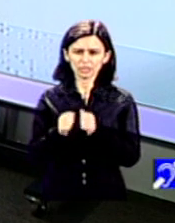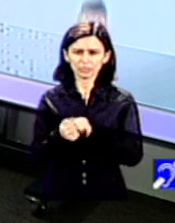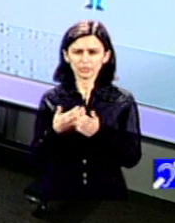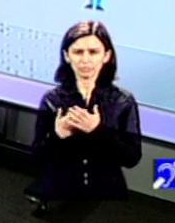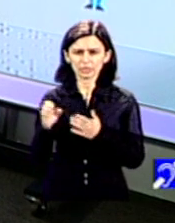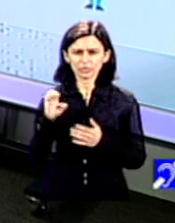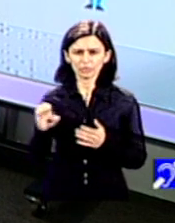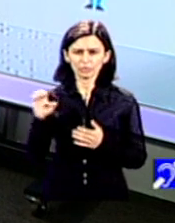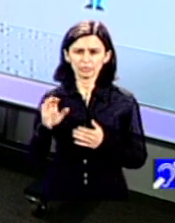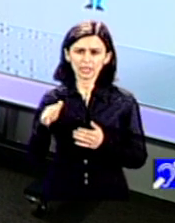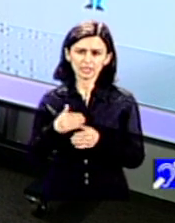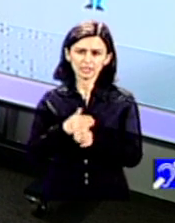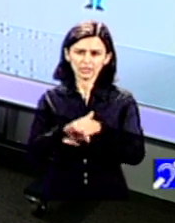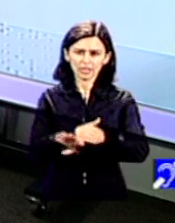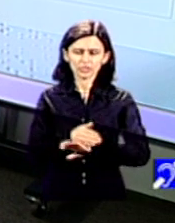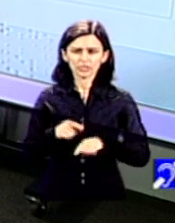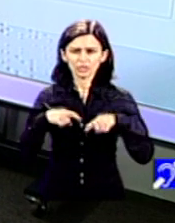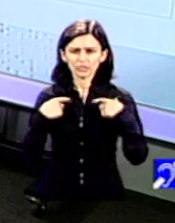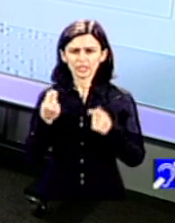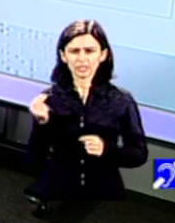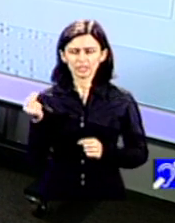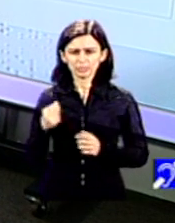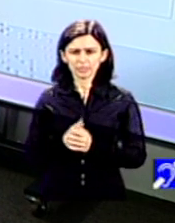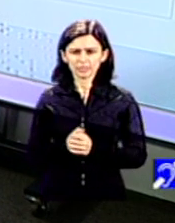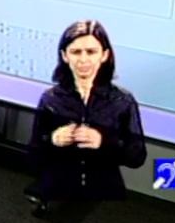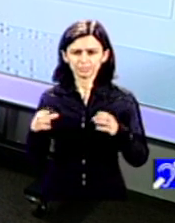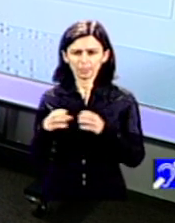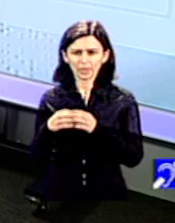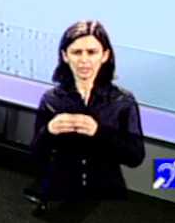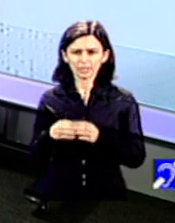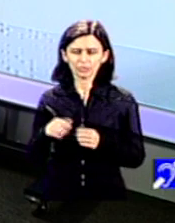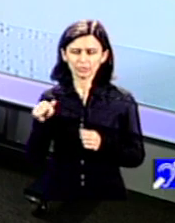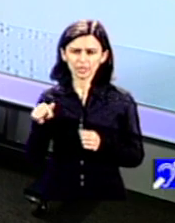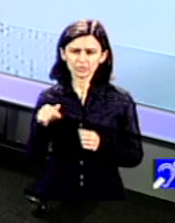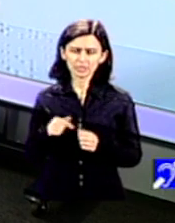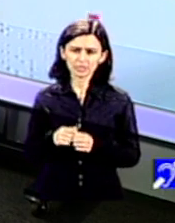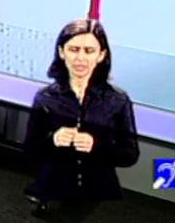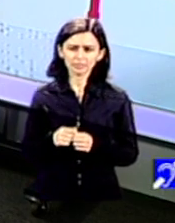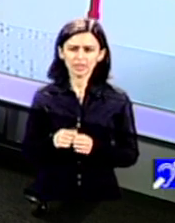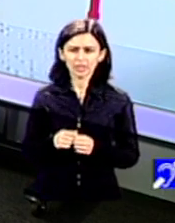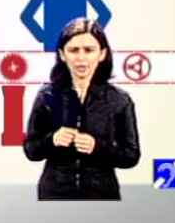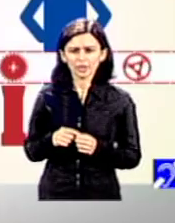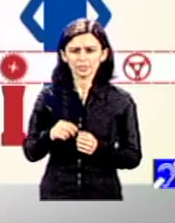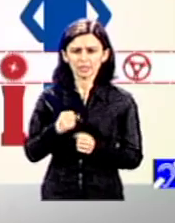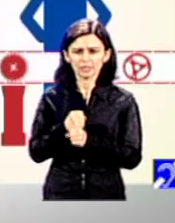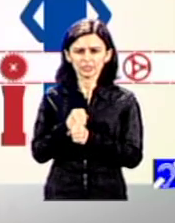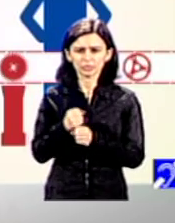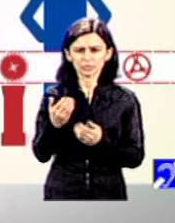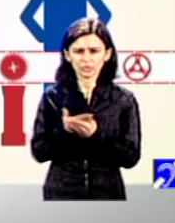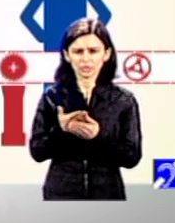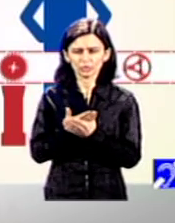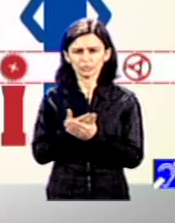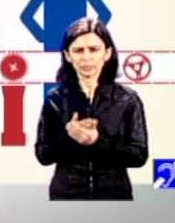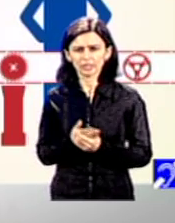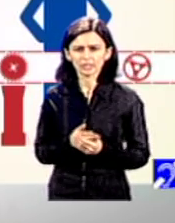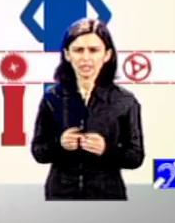acces la o viață independentă. În grupul Renew Europe am adoptat un document de poziție cu privire la